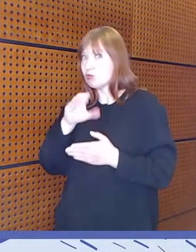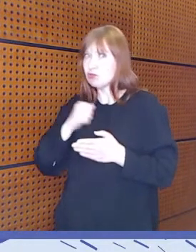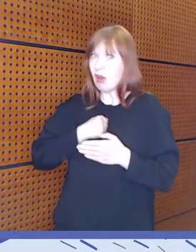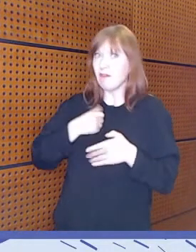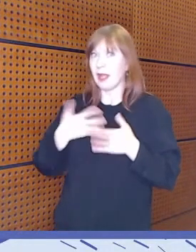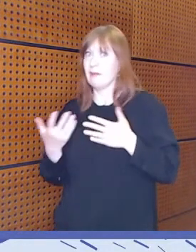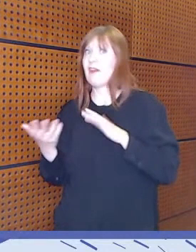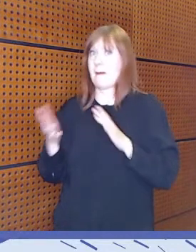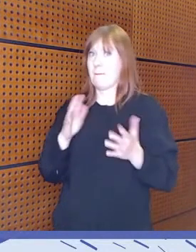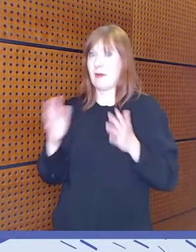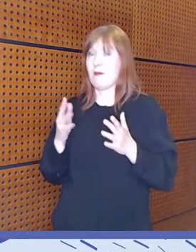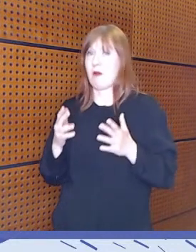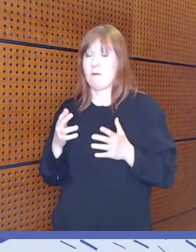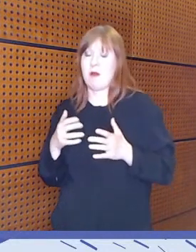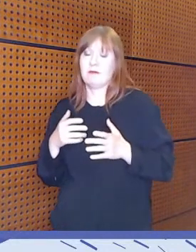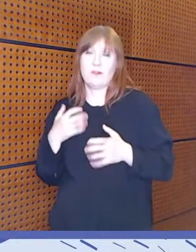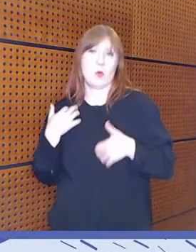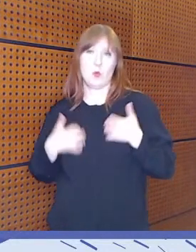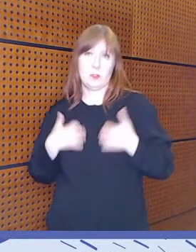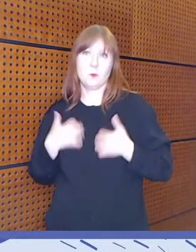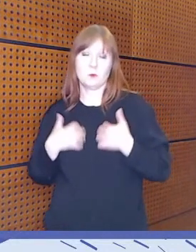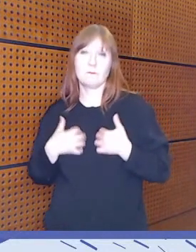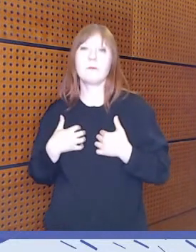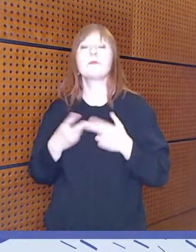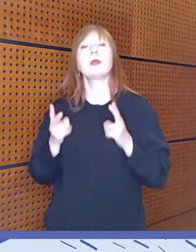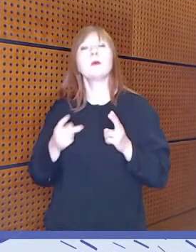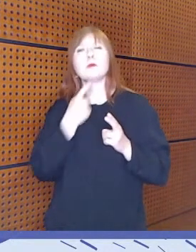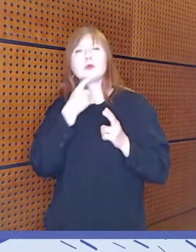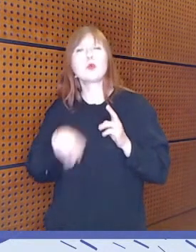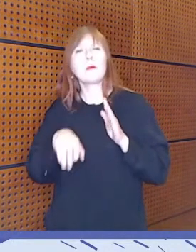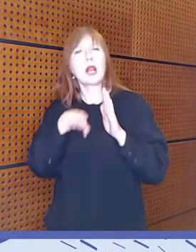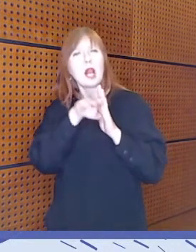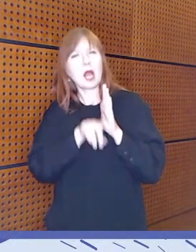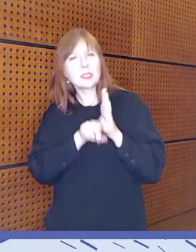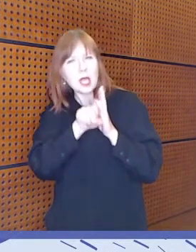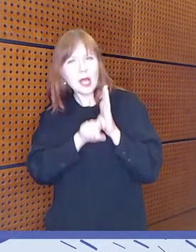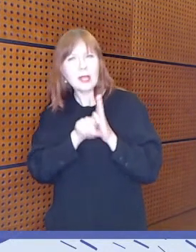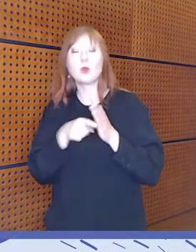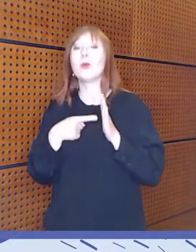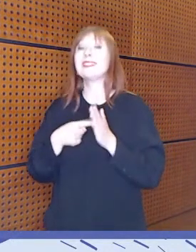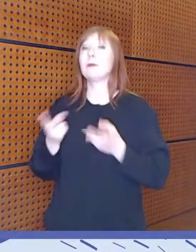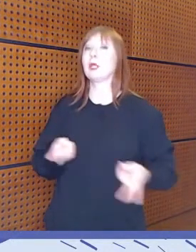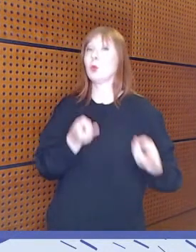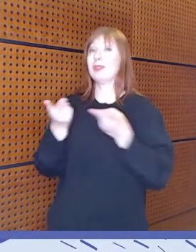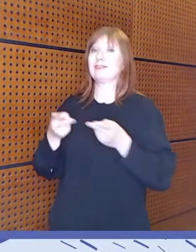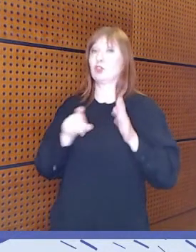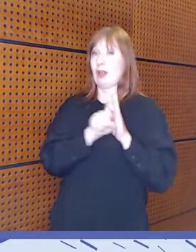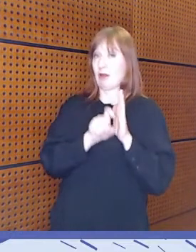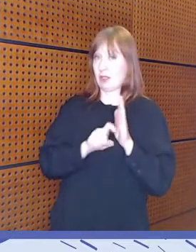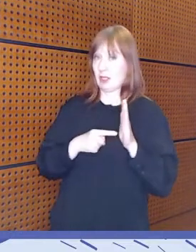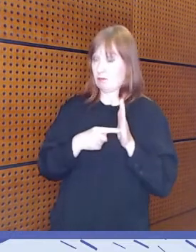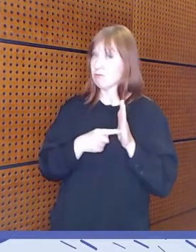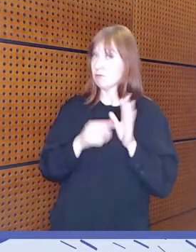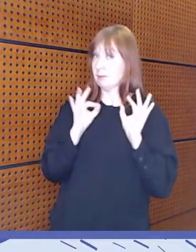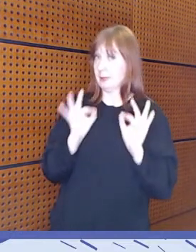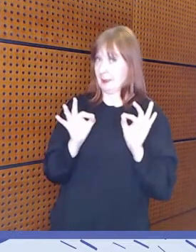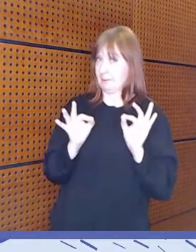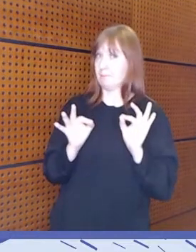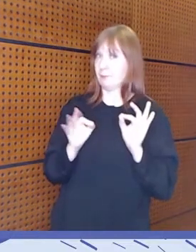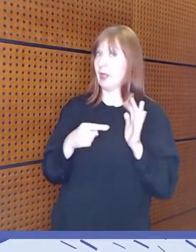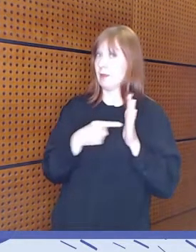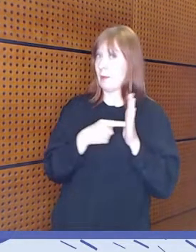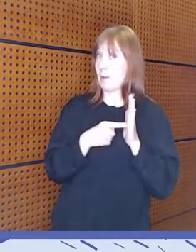Sitten myös koettiin, että lainsäädäntö Suomessa, esimerkiksi yhdenvertaisuuslaki, niin on siinä mielessä hyvä, että se turvaa kyllä kaikille